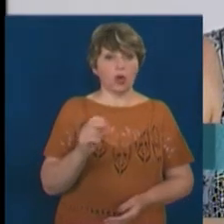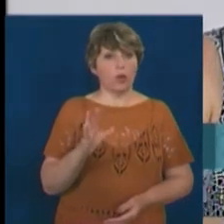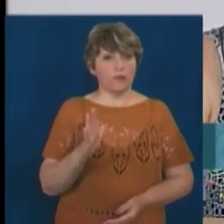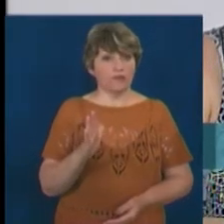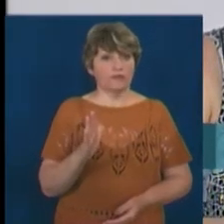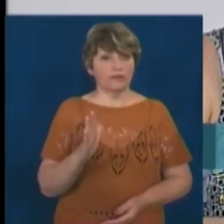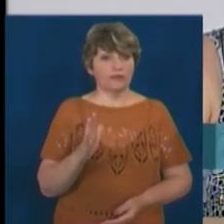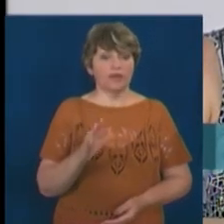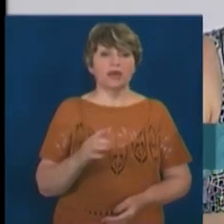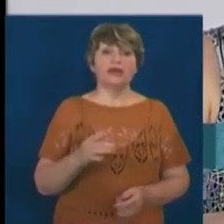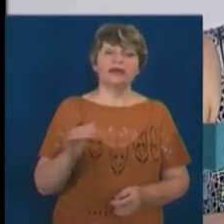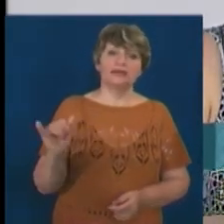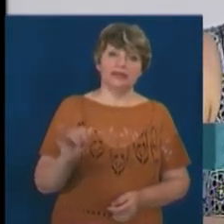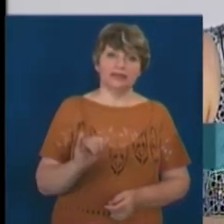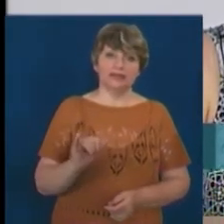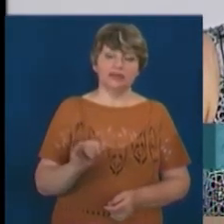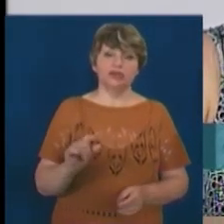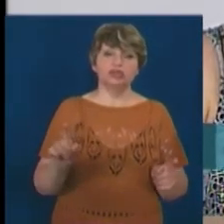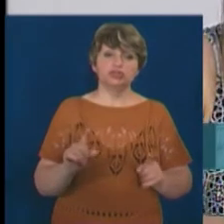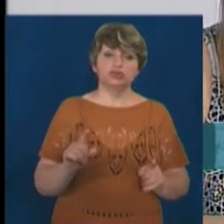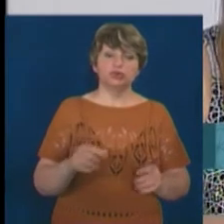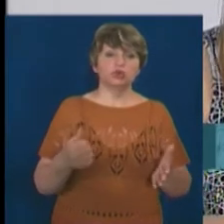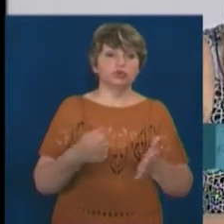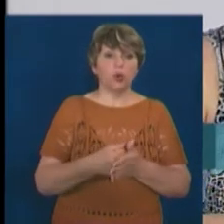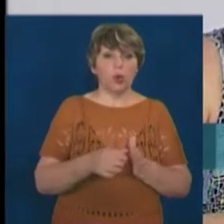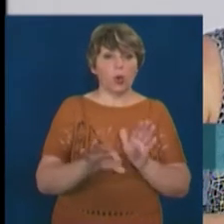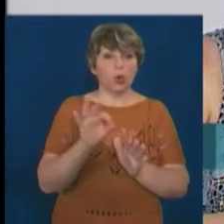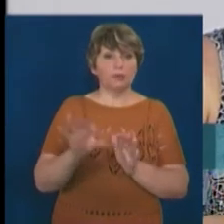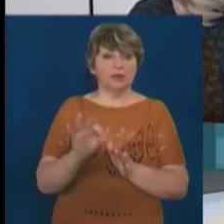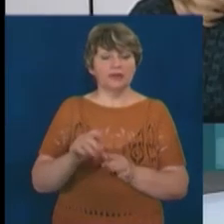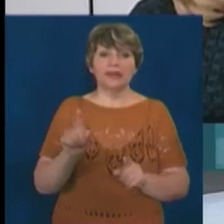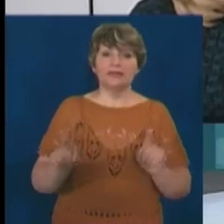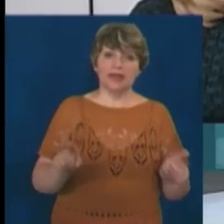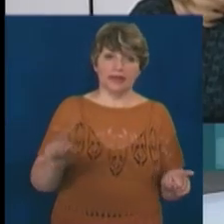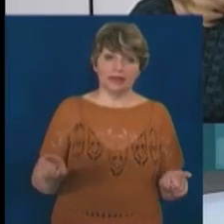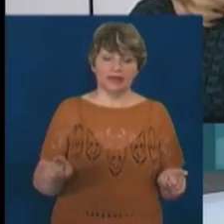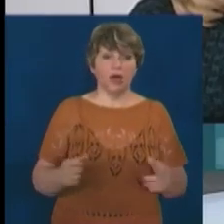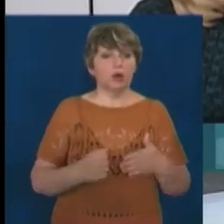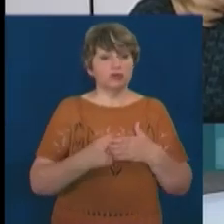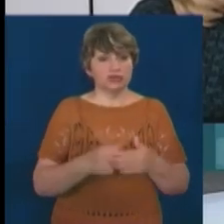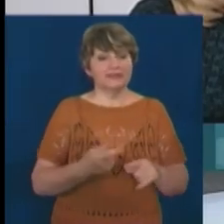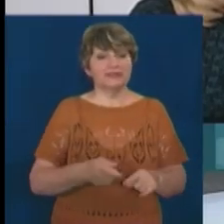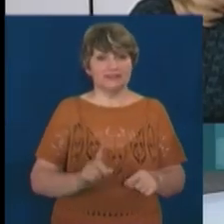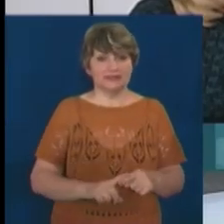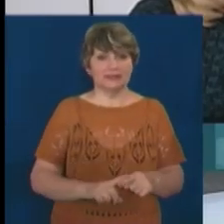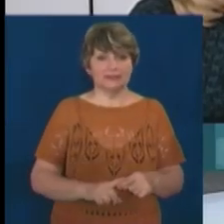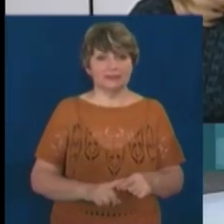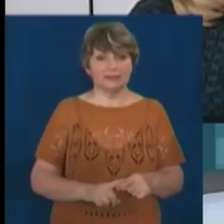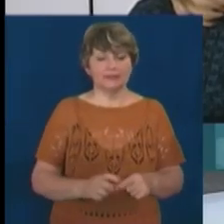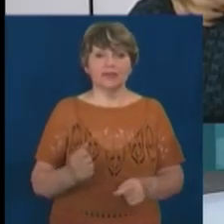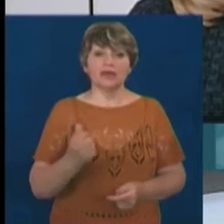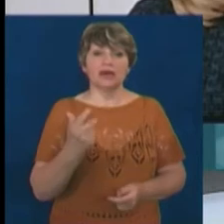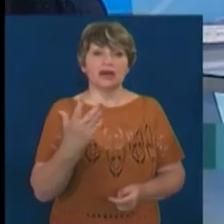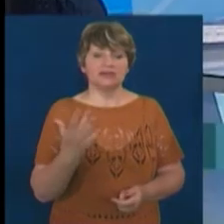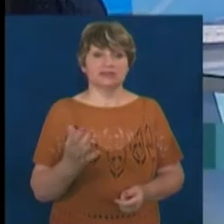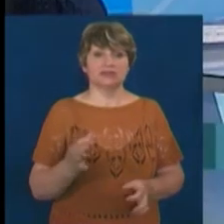живе там. І щодо критеріїв, питали, там їх декілька. Основні – це, наскільки